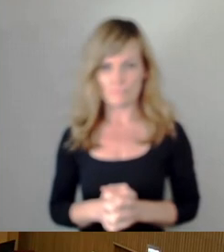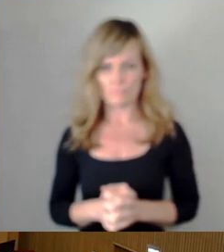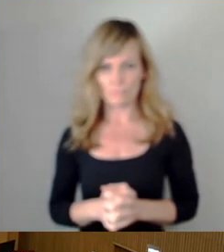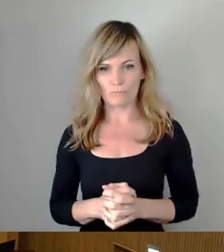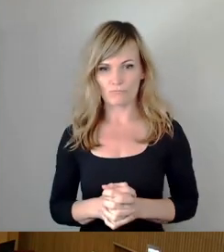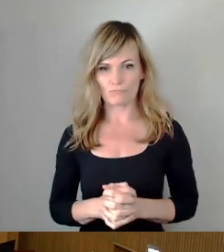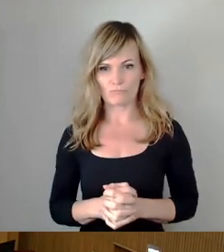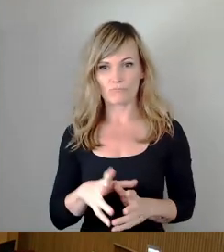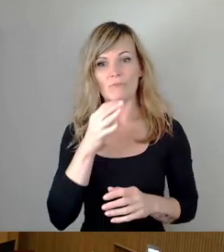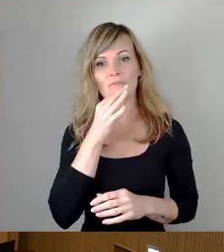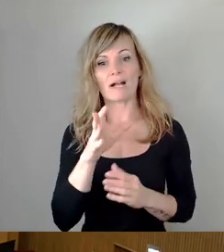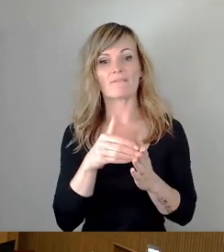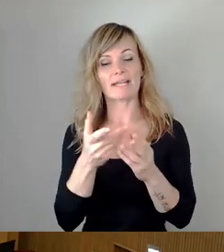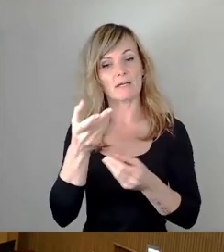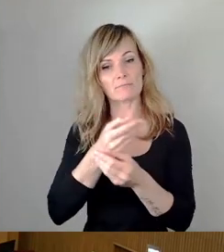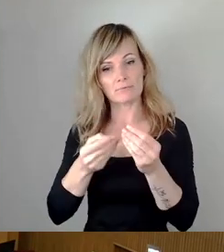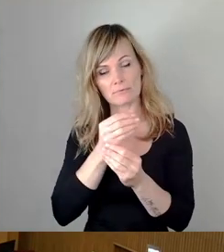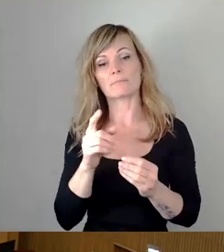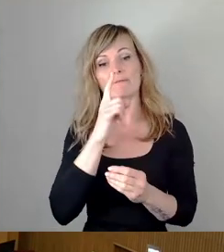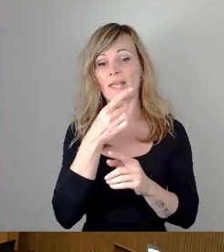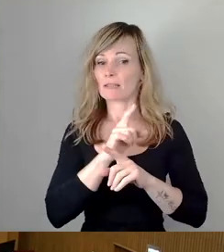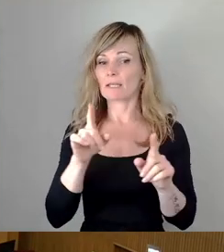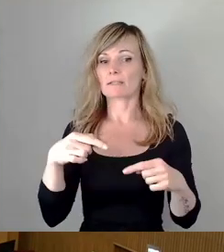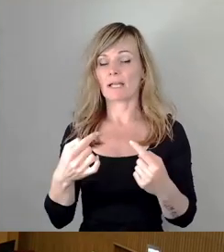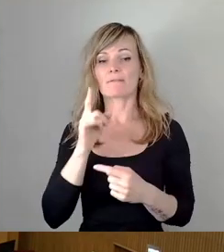abschließen und dann zur Abstimmung kommen.